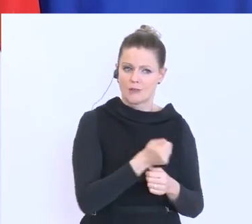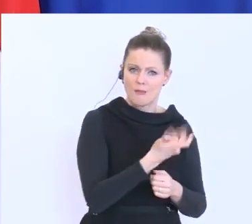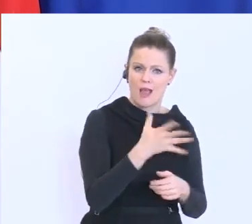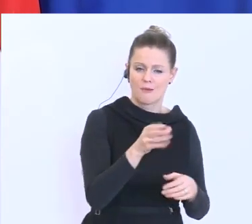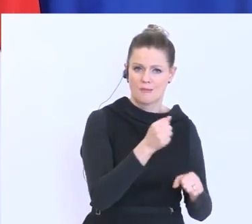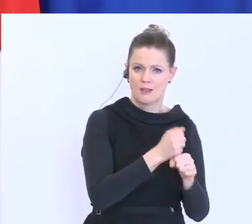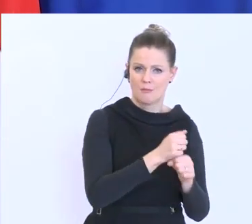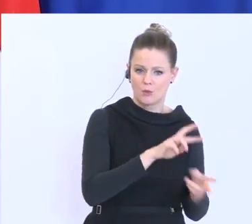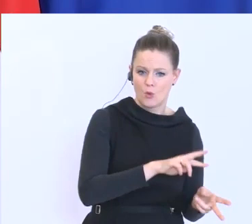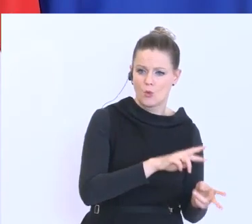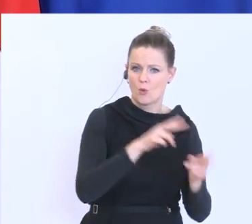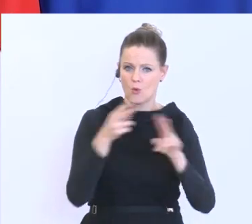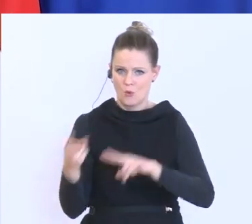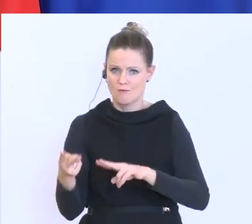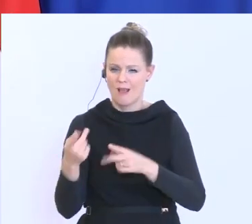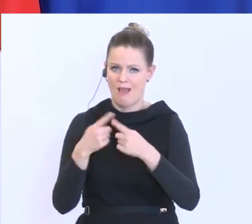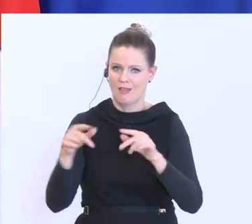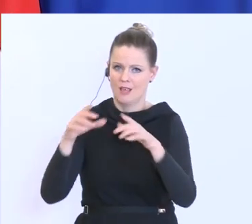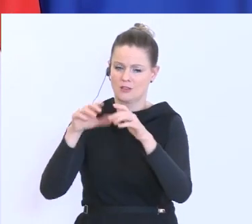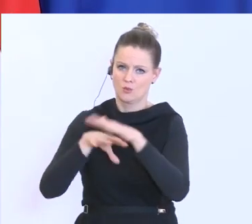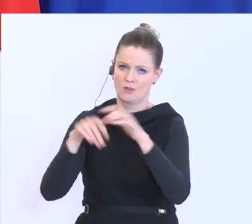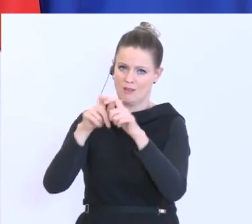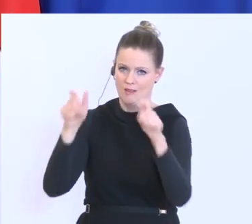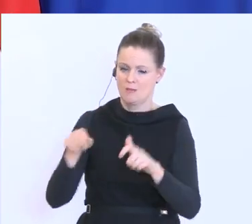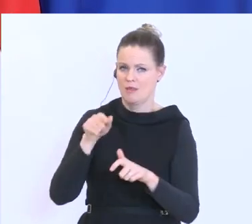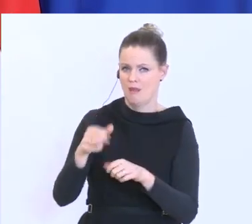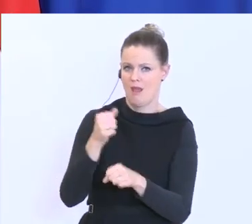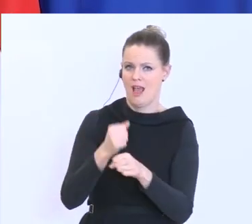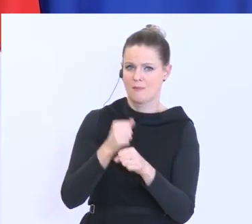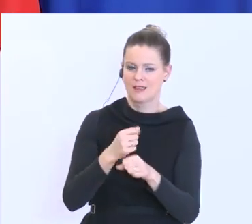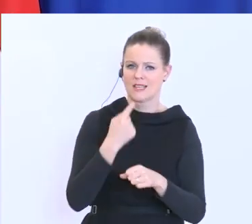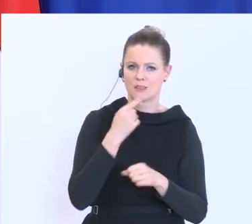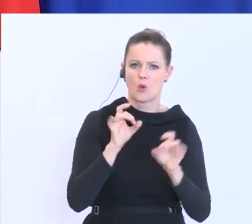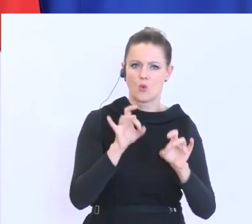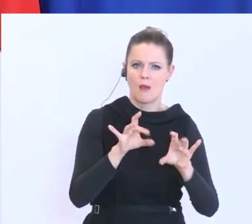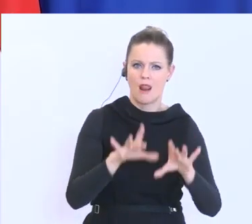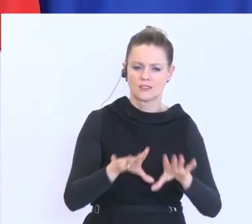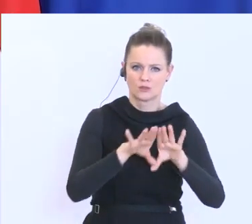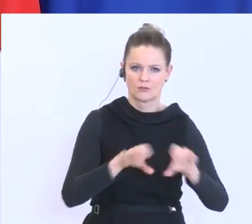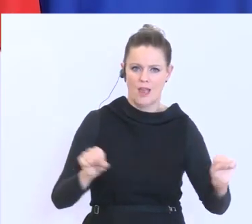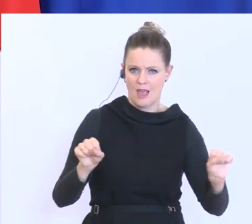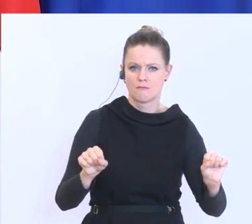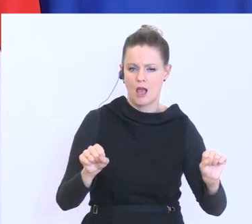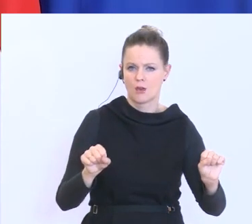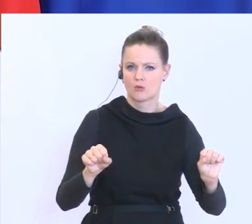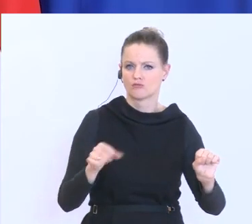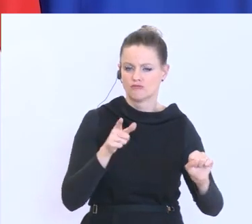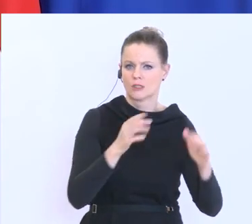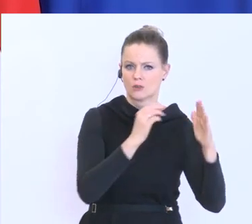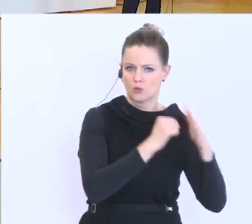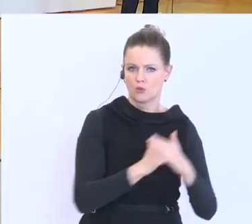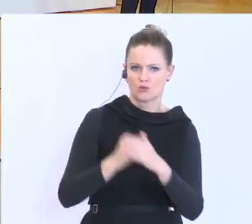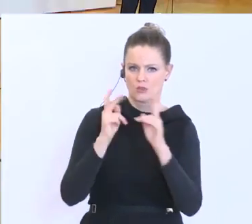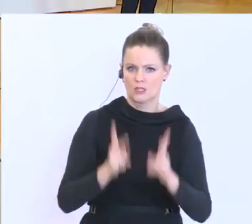direkt mit Überlassungsvereinbarungen dann weiter in das nächste Unternehmen oder zu den Betrieben, wo sie gebraucht werden unterstützen kann.